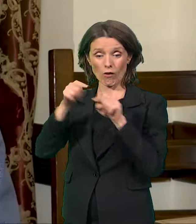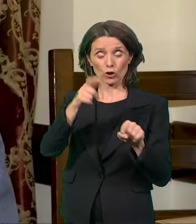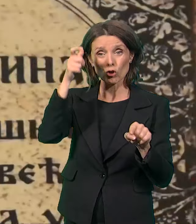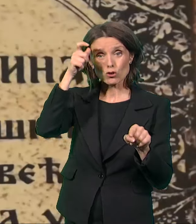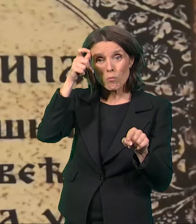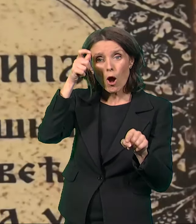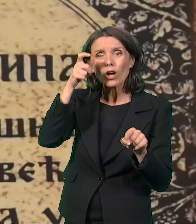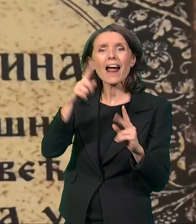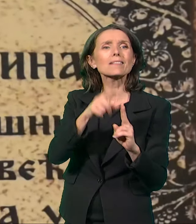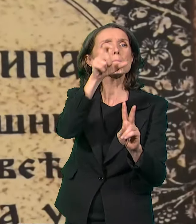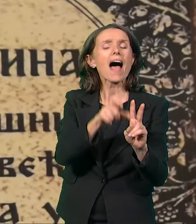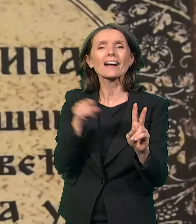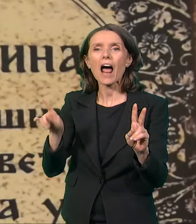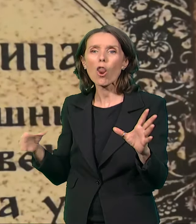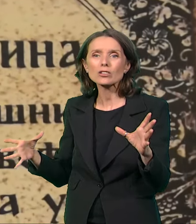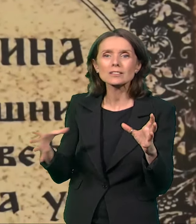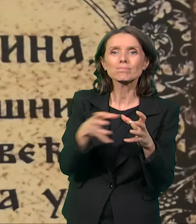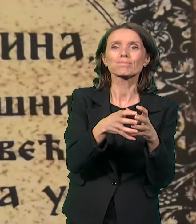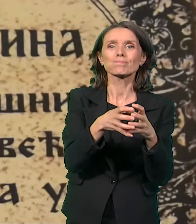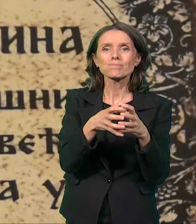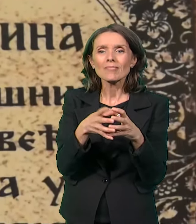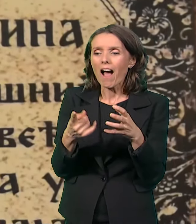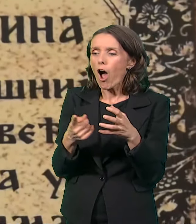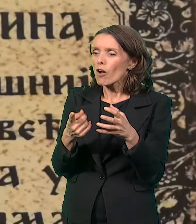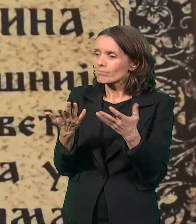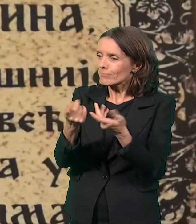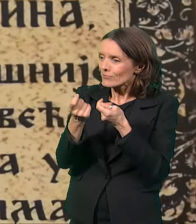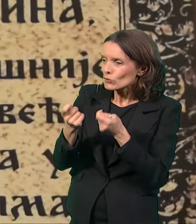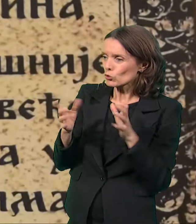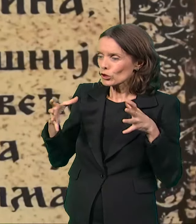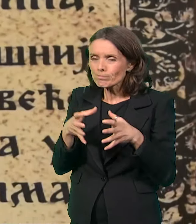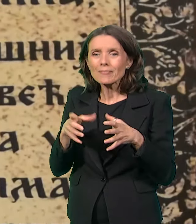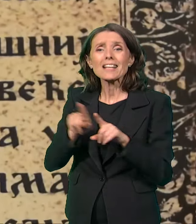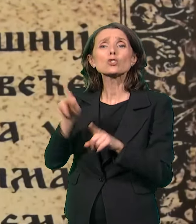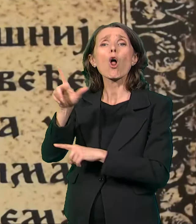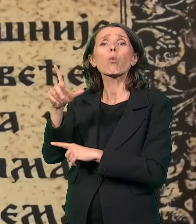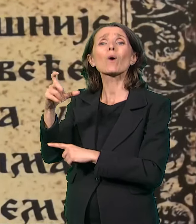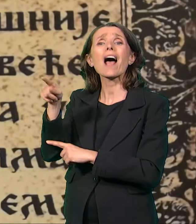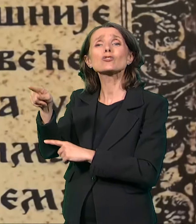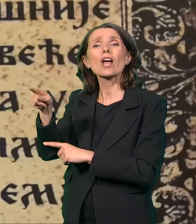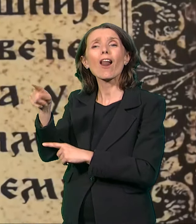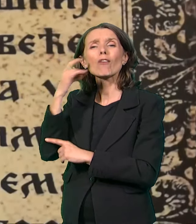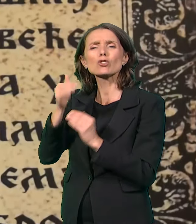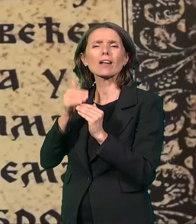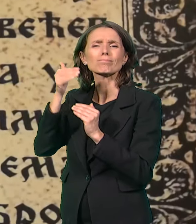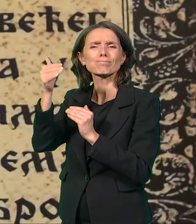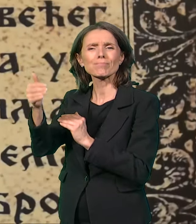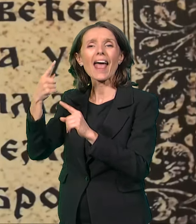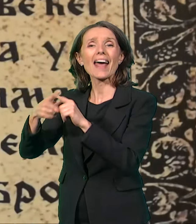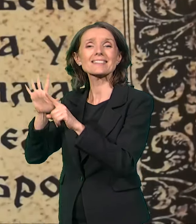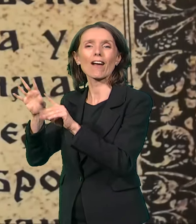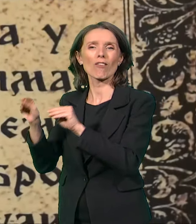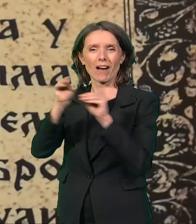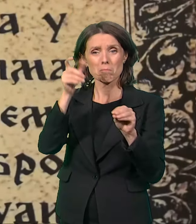Čijelovic, kada je došao u Beograd, jer tako on se prvo došao da bude Šegrt kod Paranosa.